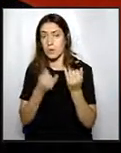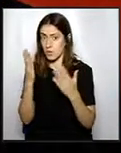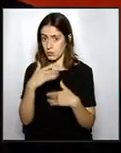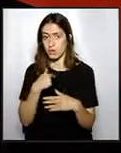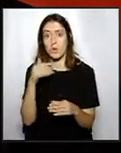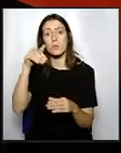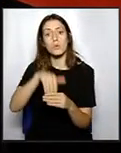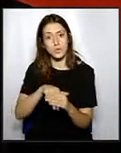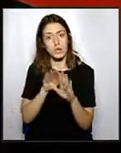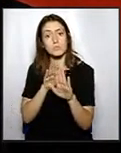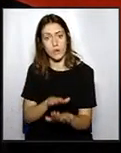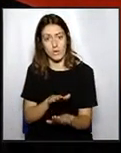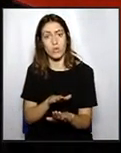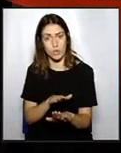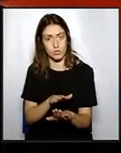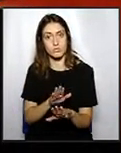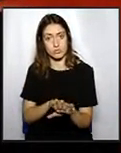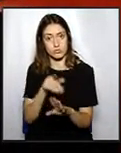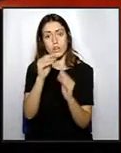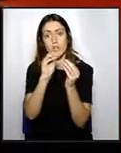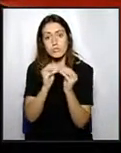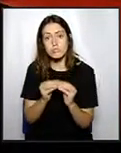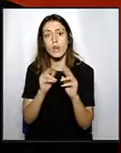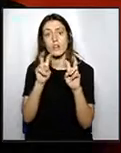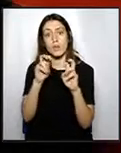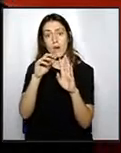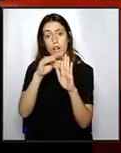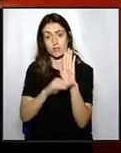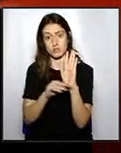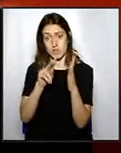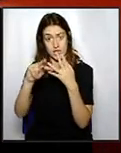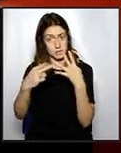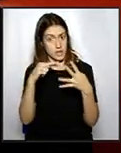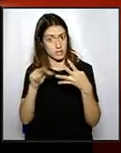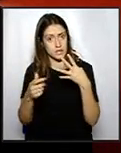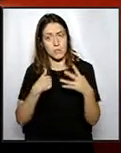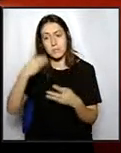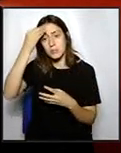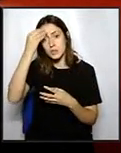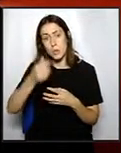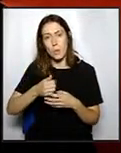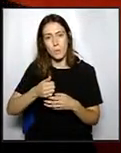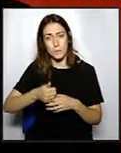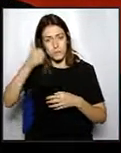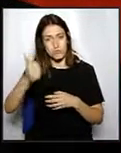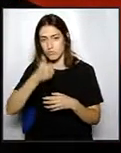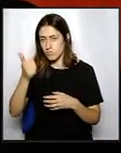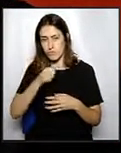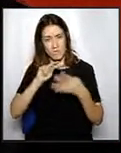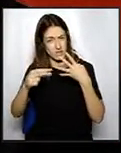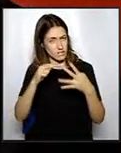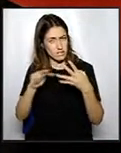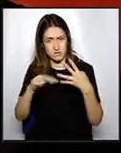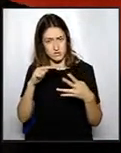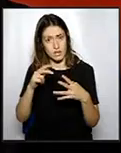doncs, de votar a favor d'aquestes mesures de transparència. Entenem que quantes més mesures hi hagi de transparència amb una administració local,